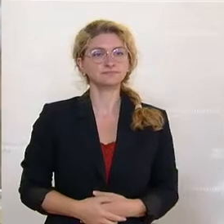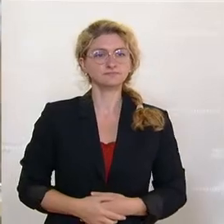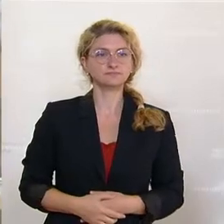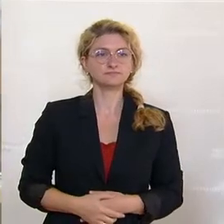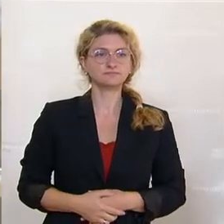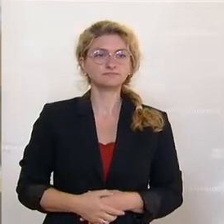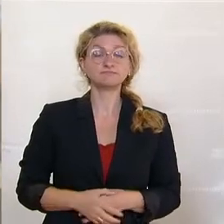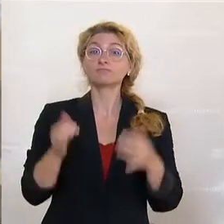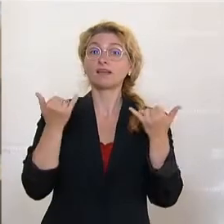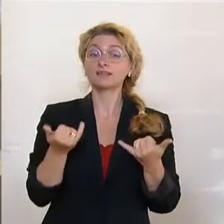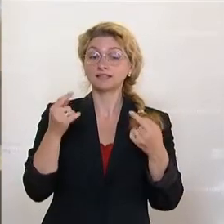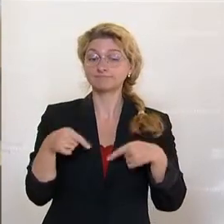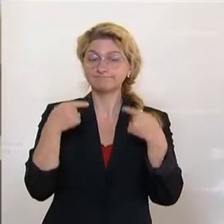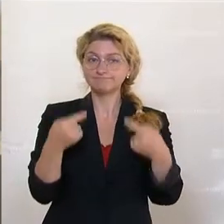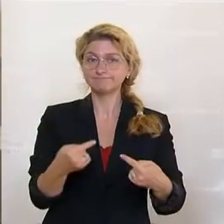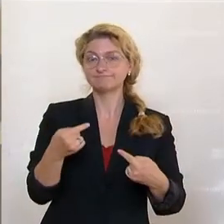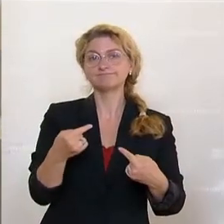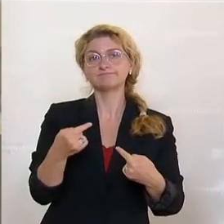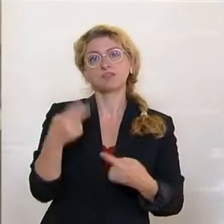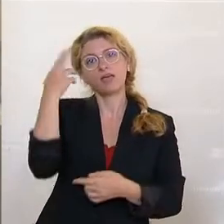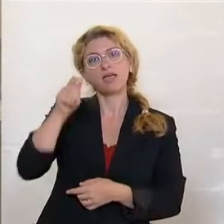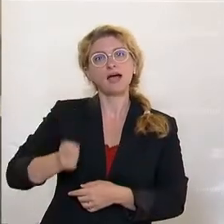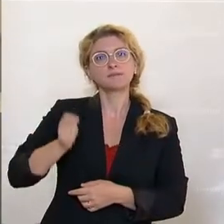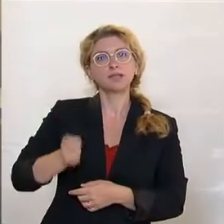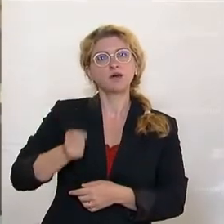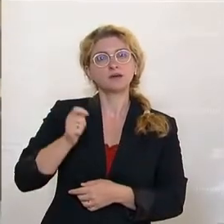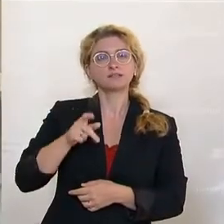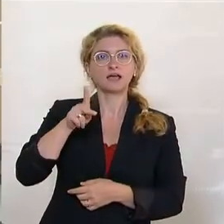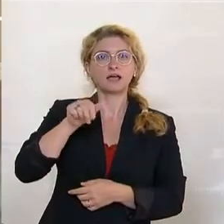Und nun ist der Herr Abgeordneter Kajan Krein an Bord. Bitte.